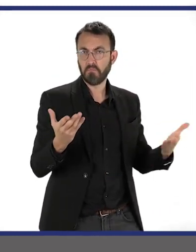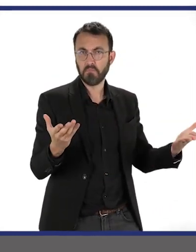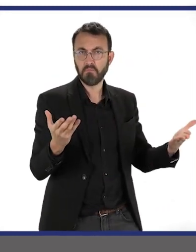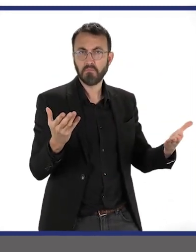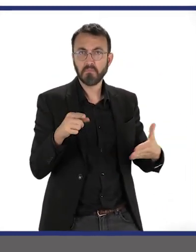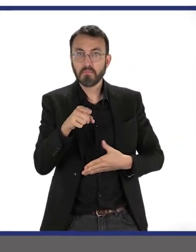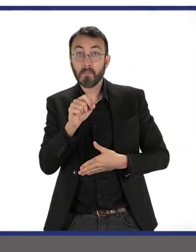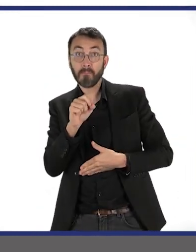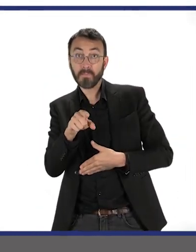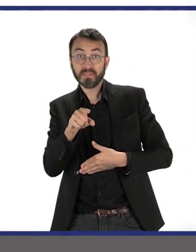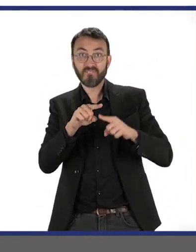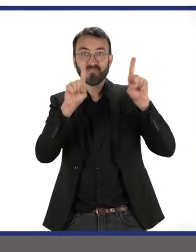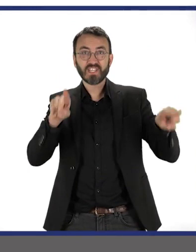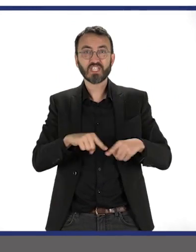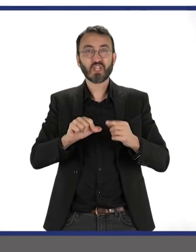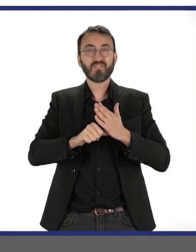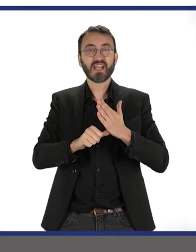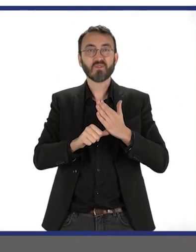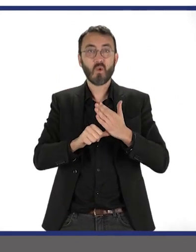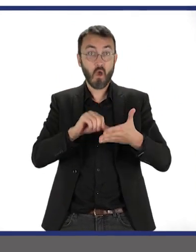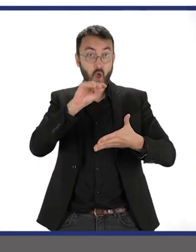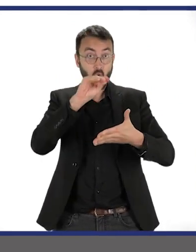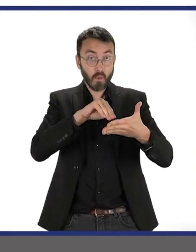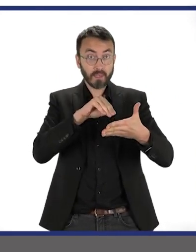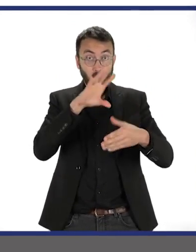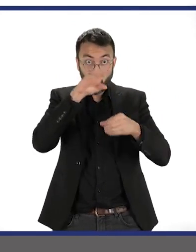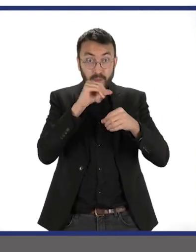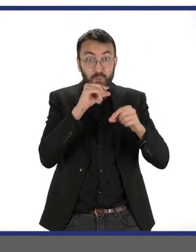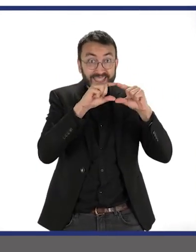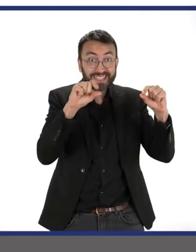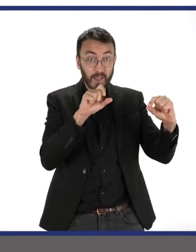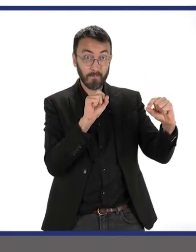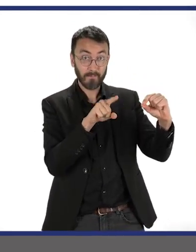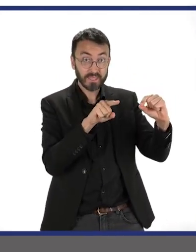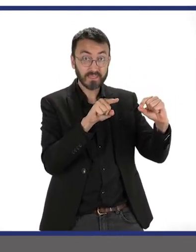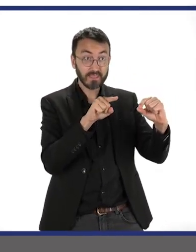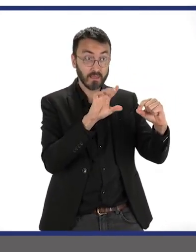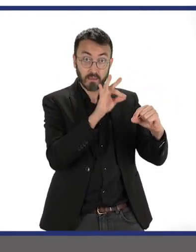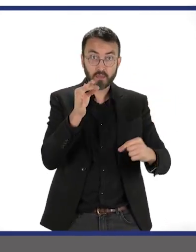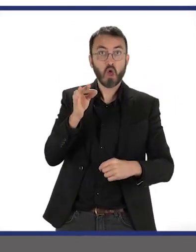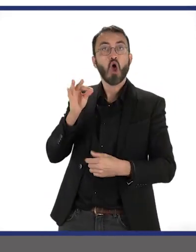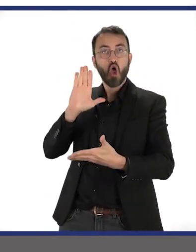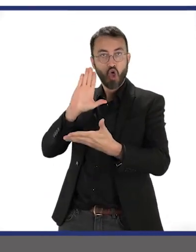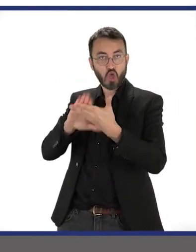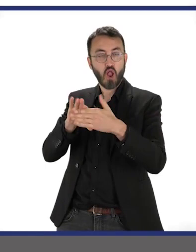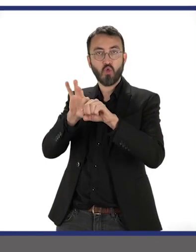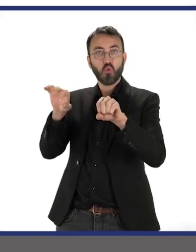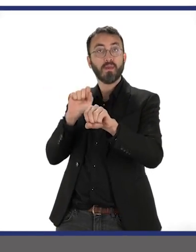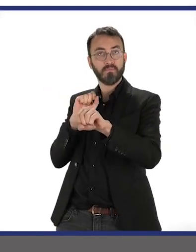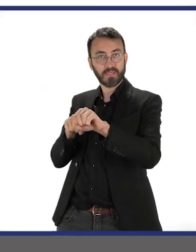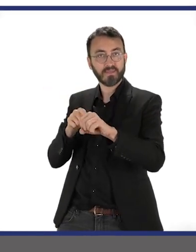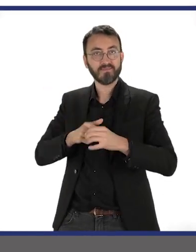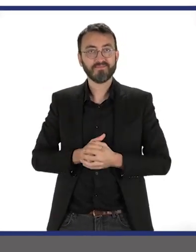grave. Dans ce cas, vous devez remplir l'ensemble de la fiche d'identification, y compris la petite étiquette, que vous collerez